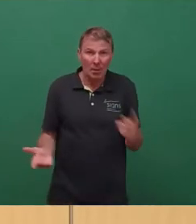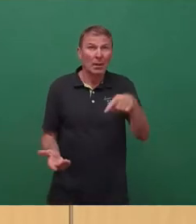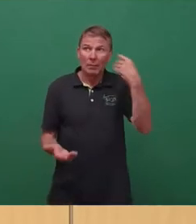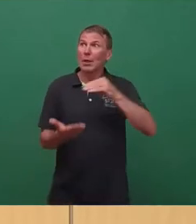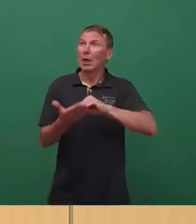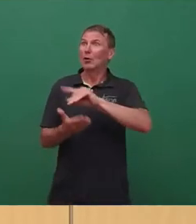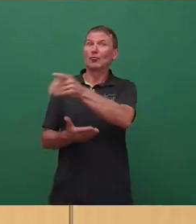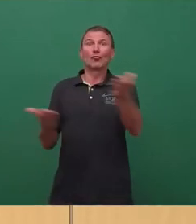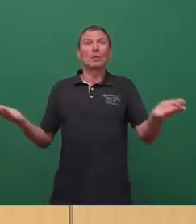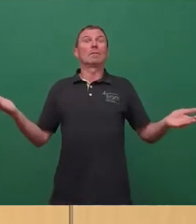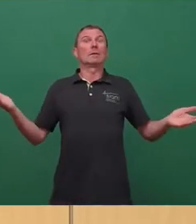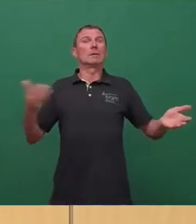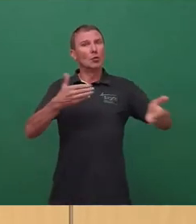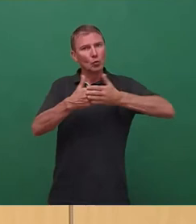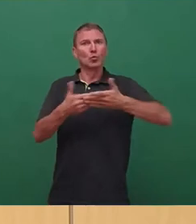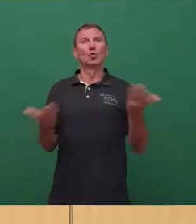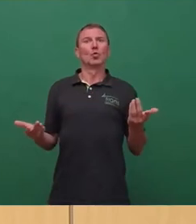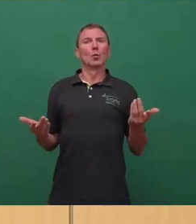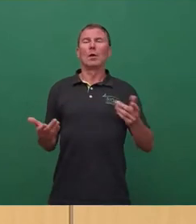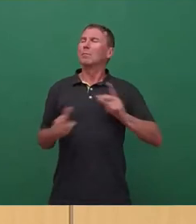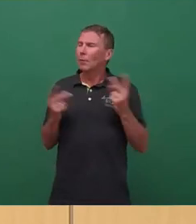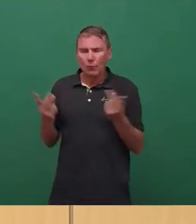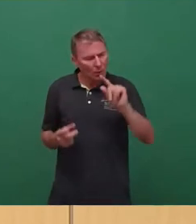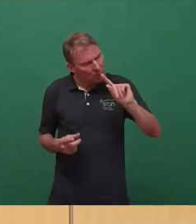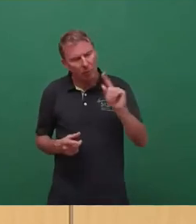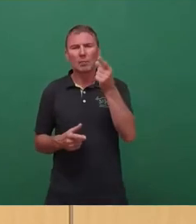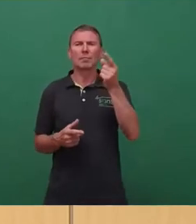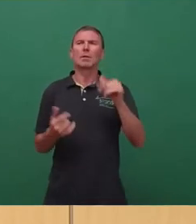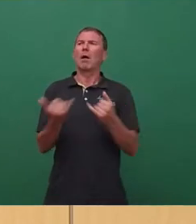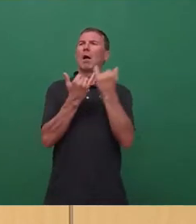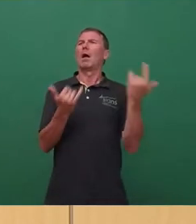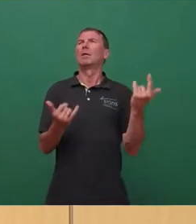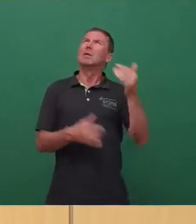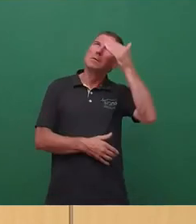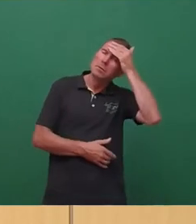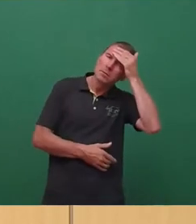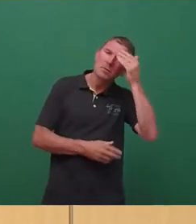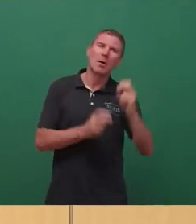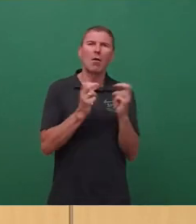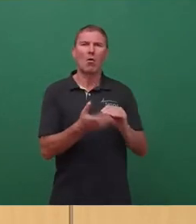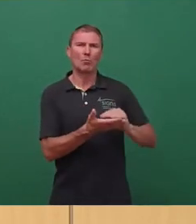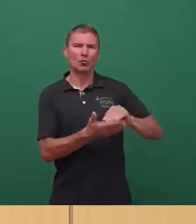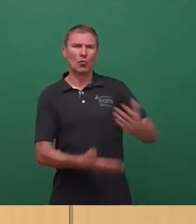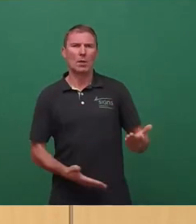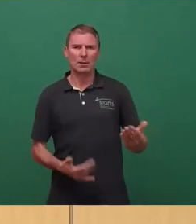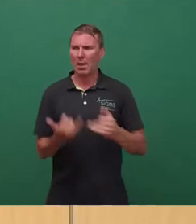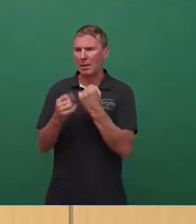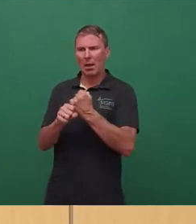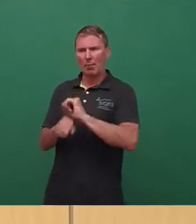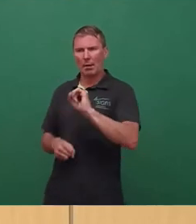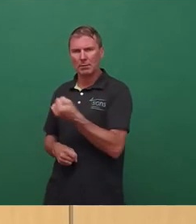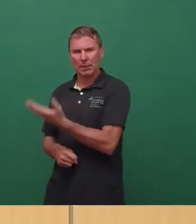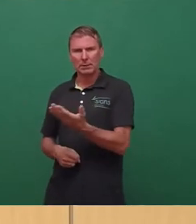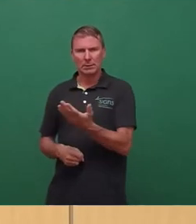zu sein und natürlich werden dann wieder die Eltern stöhnen und die Leute, wo die Eltern nicht arbeiten können, werden stöhnen.